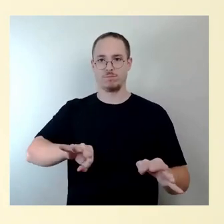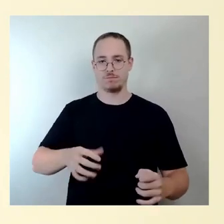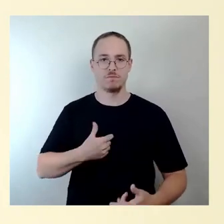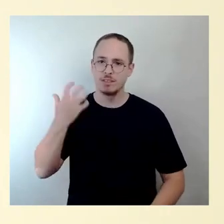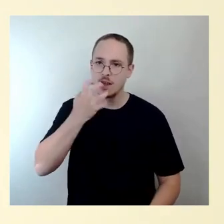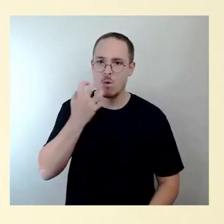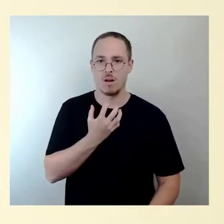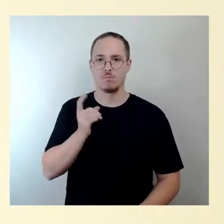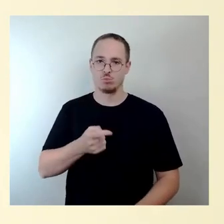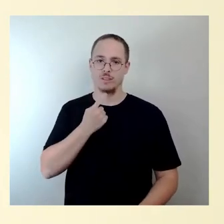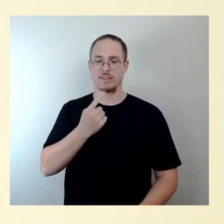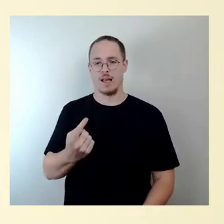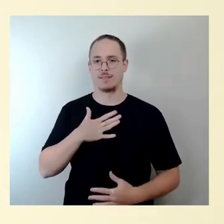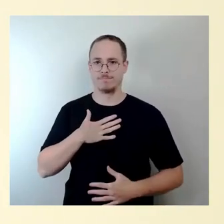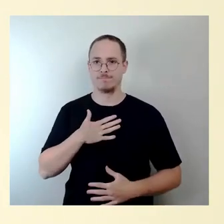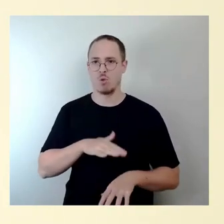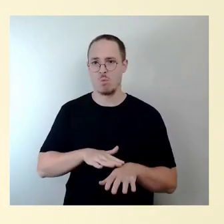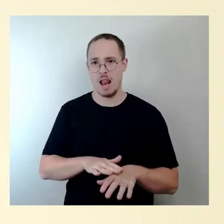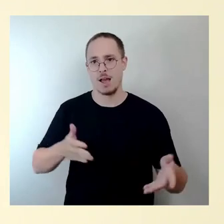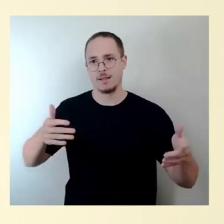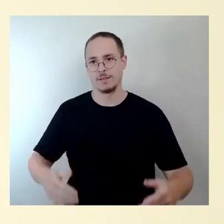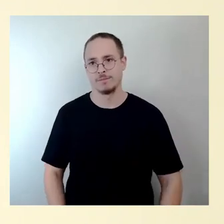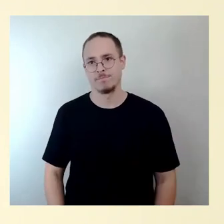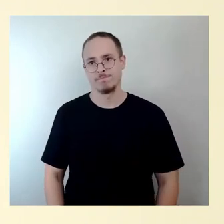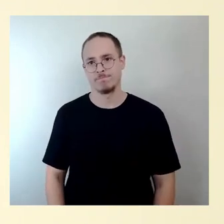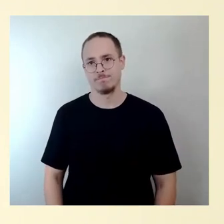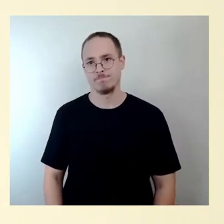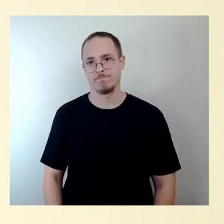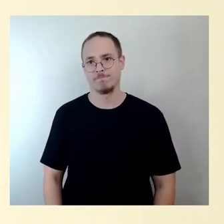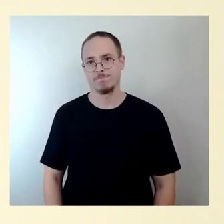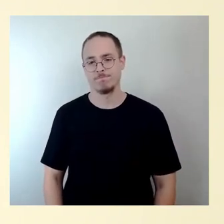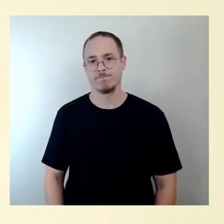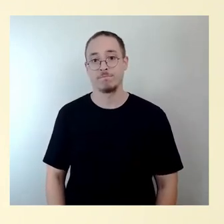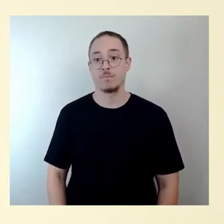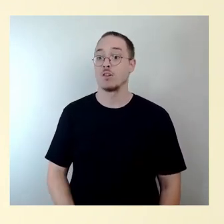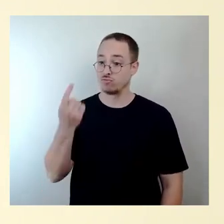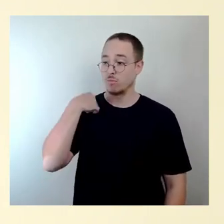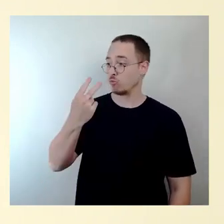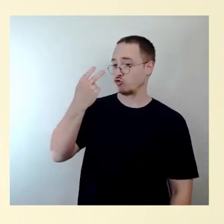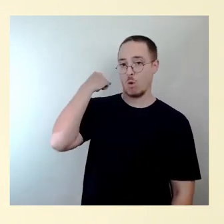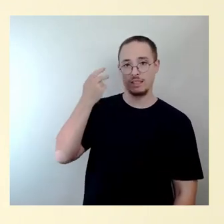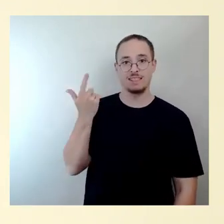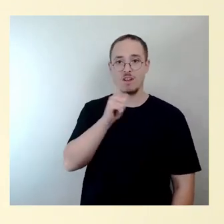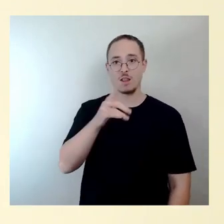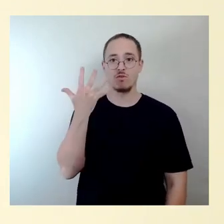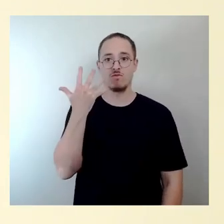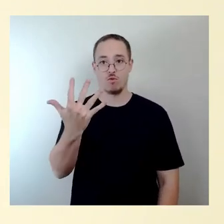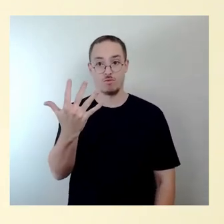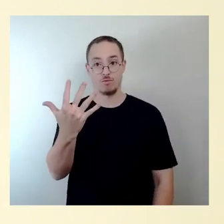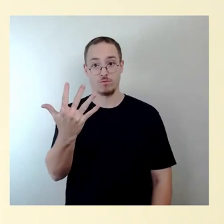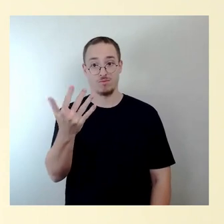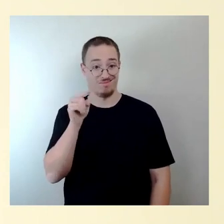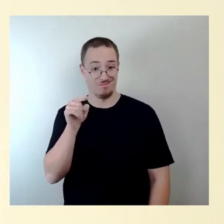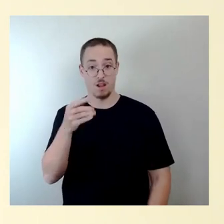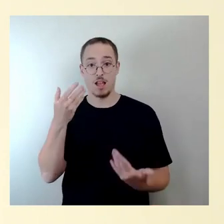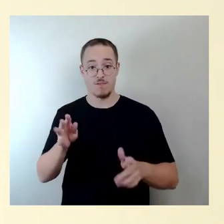sagen. Wir gehen mal zurück ins Jahr 2005. Da gab es nämlich eine Baugenehmigung im Zusammenhang mit